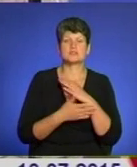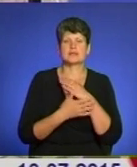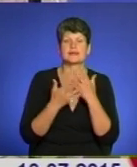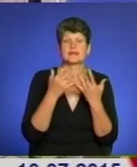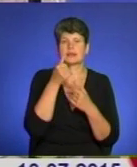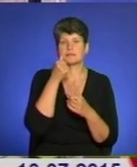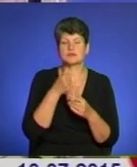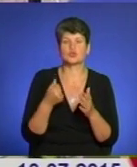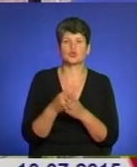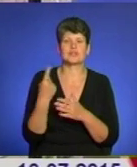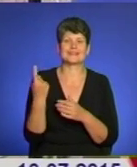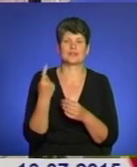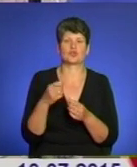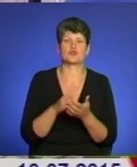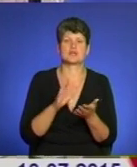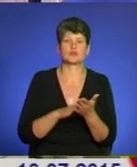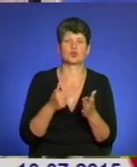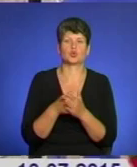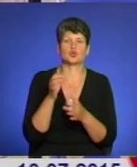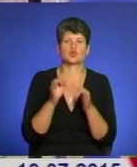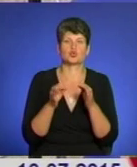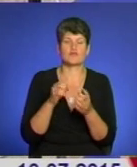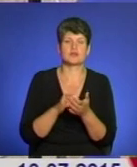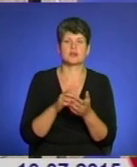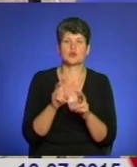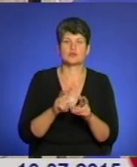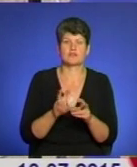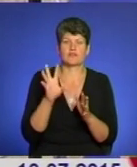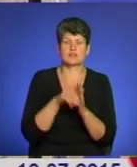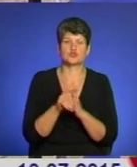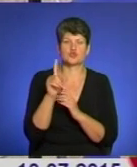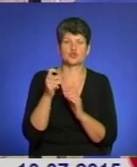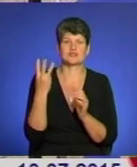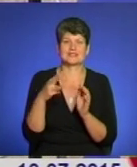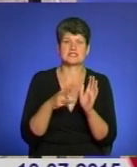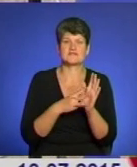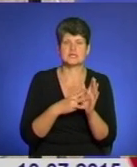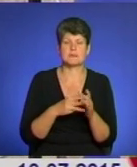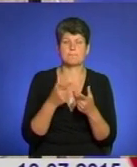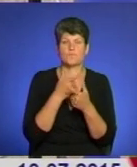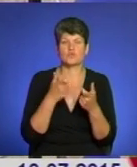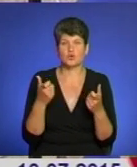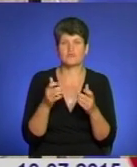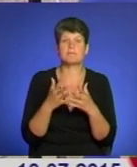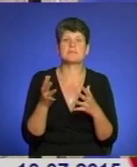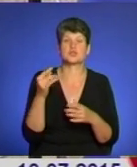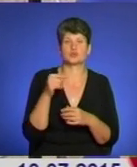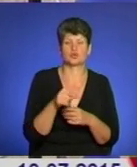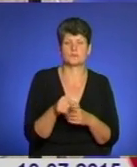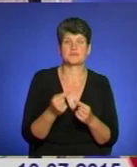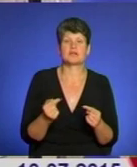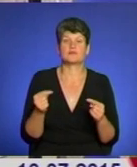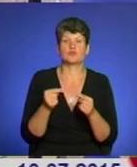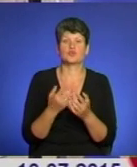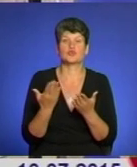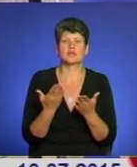до єдиного реєстру досудових розслідувань внесено 138 повідомлень, більше того, відповідно